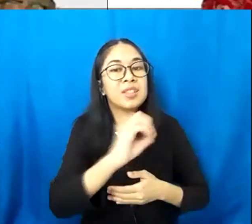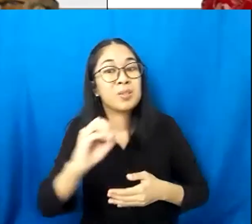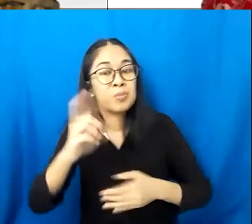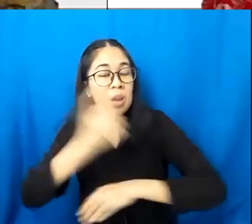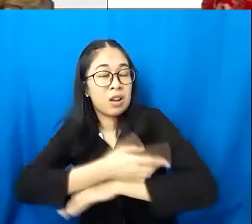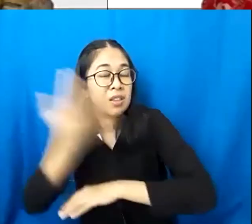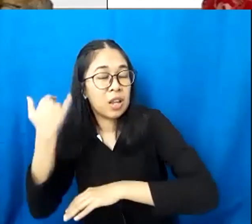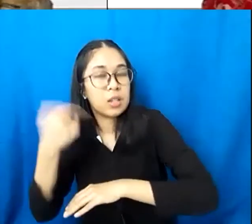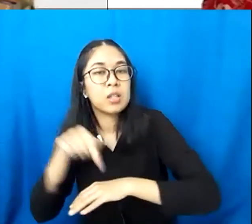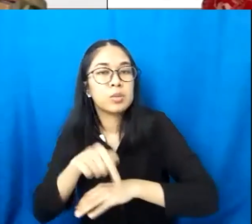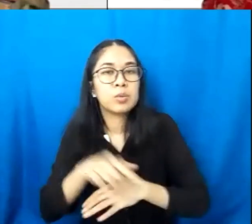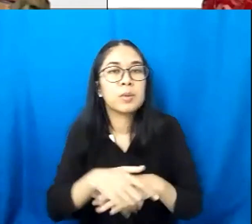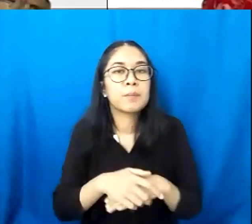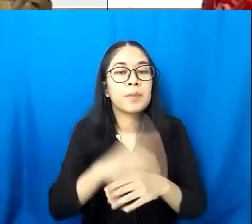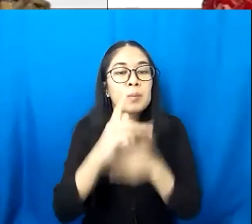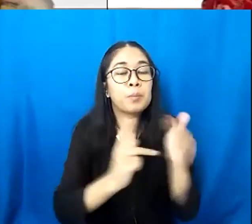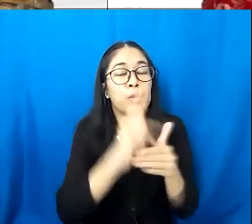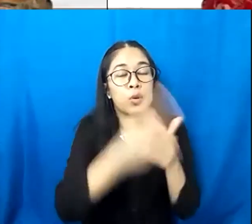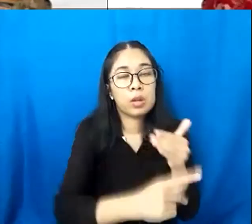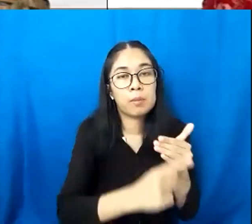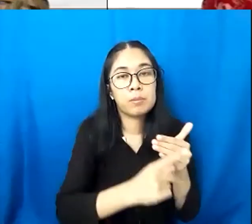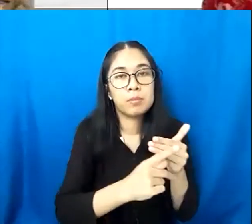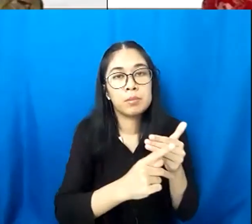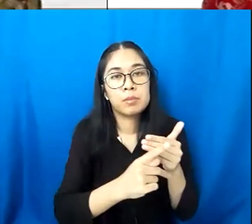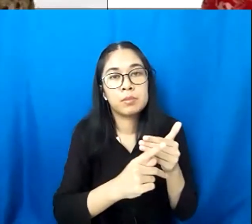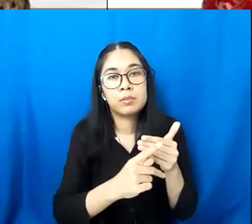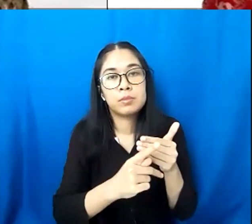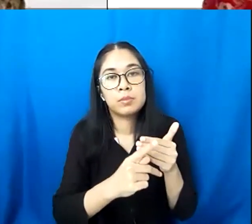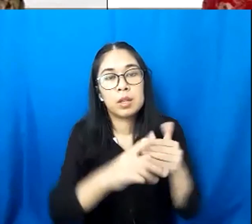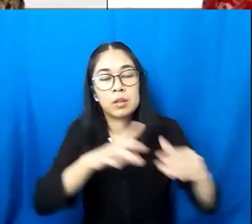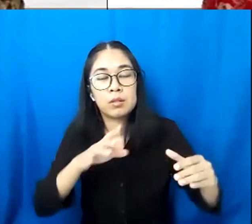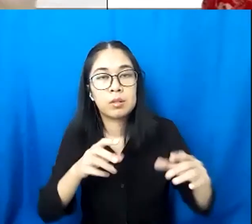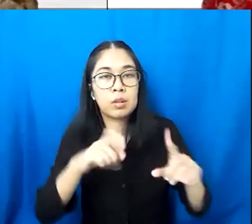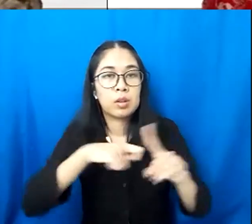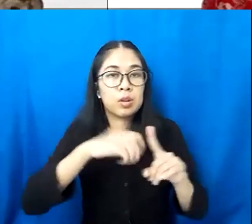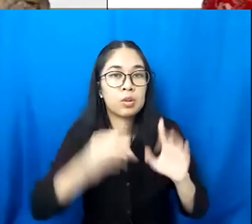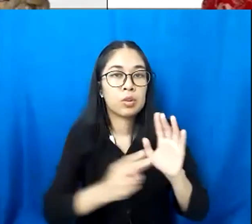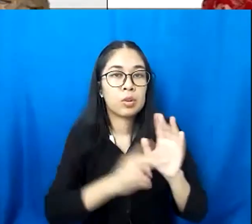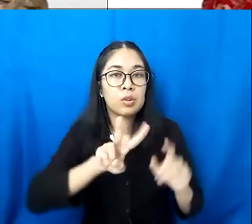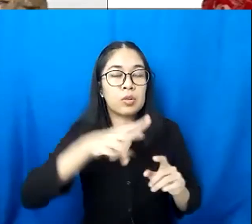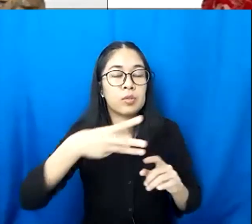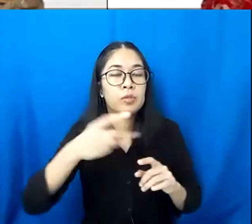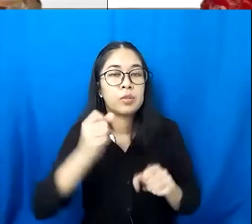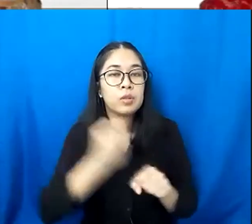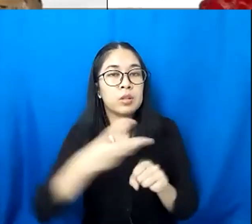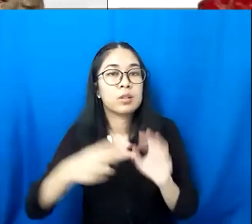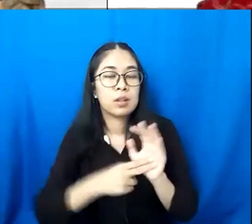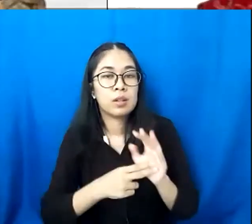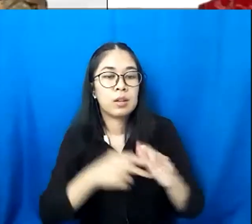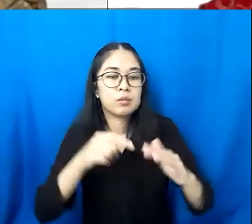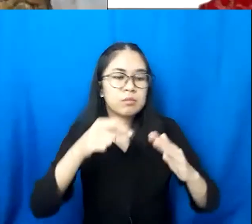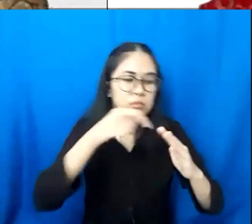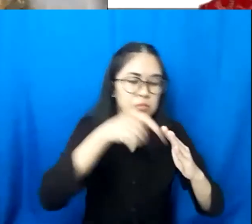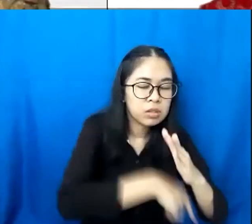program jatuh ke mereka secara konvergen dari program spesifik maupun program sensitif